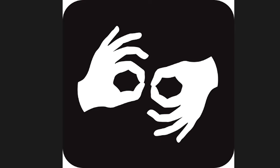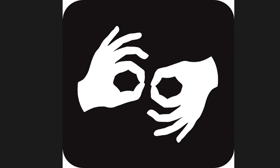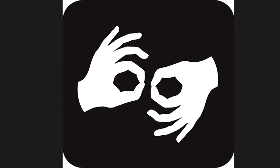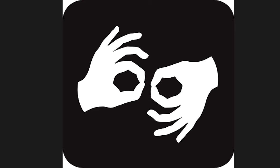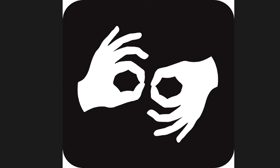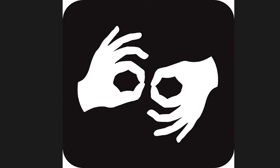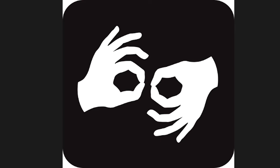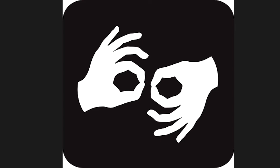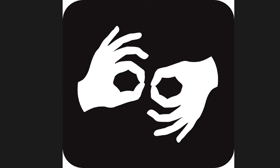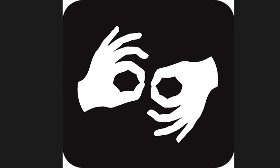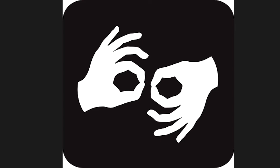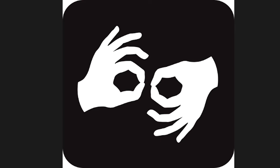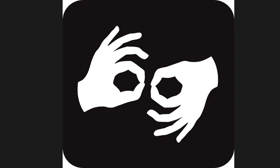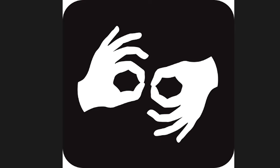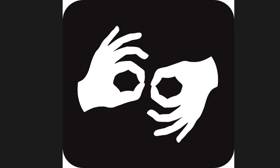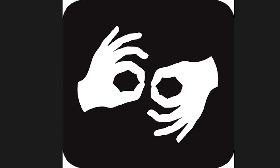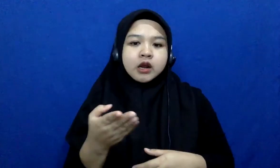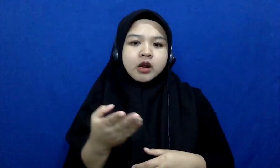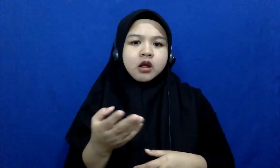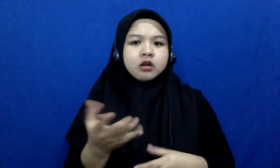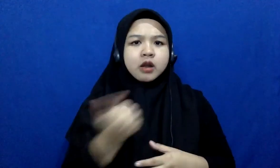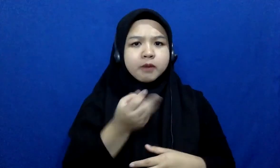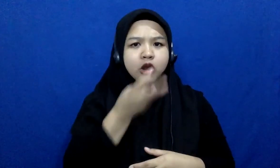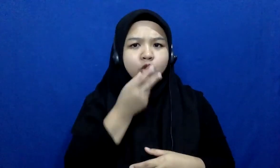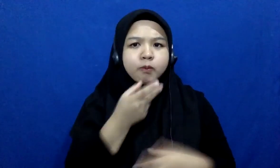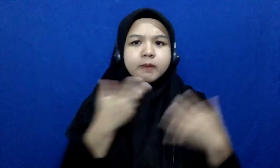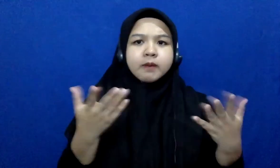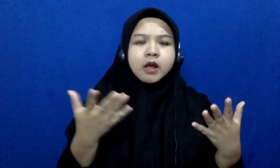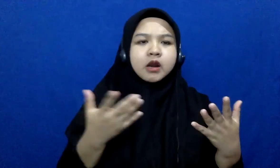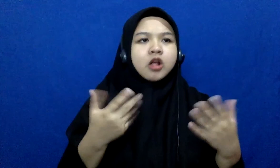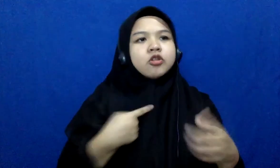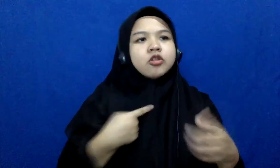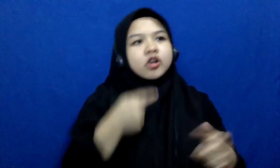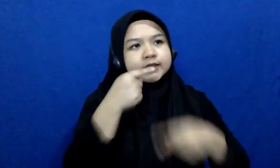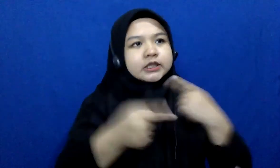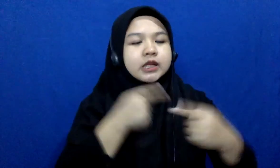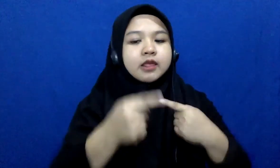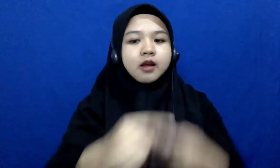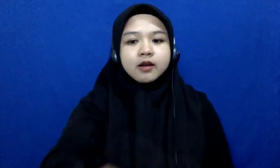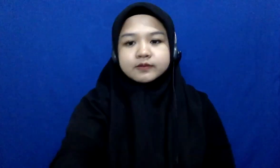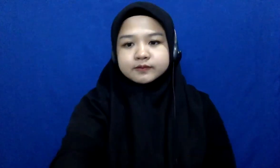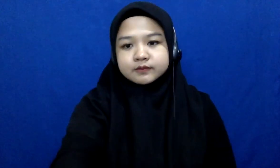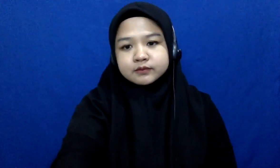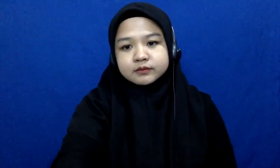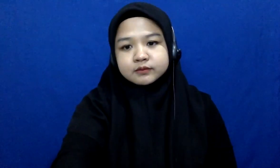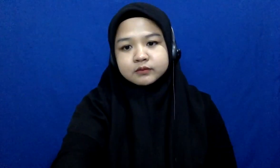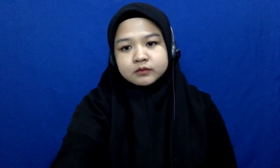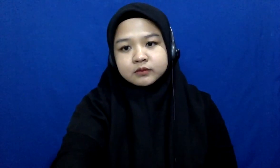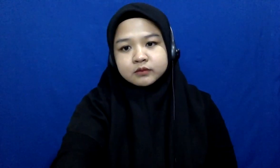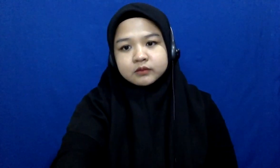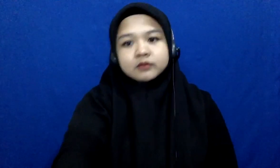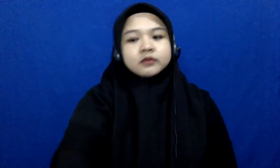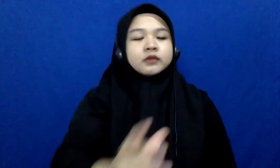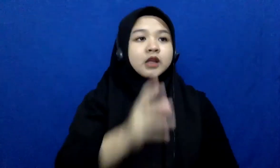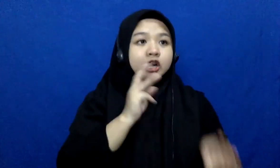mereka mendapatkan narkoba seperti apa cerita dong gitu kan nah ini liputan kita ini investigasi